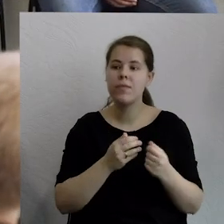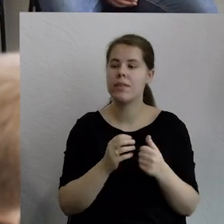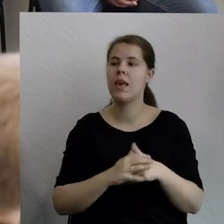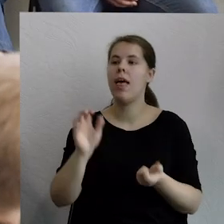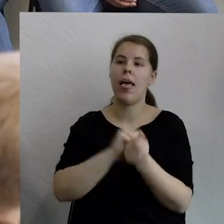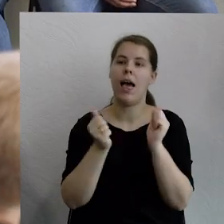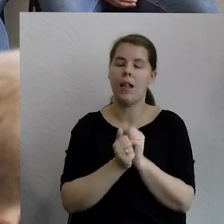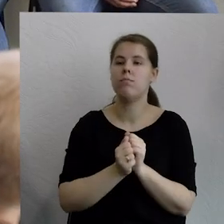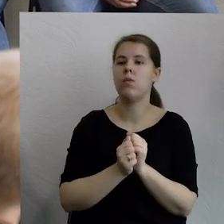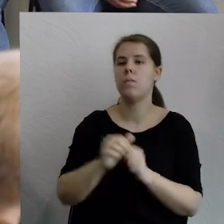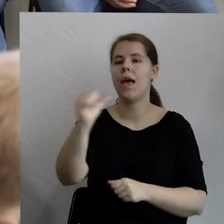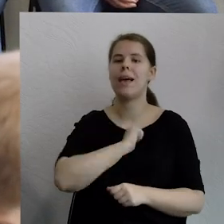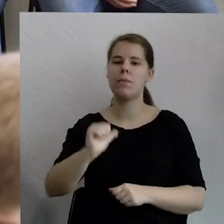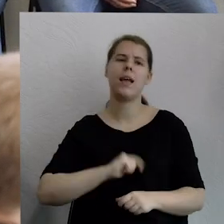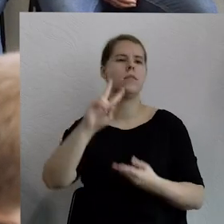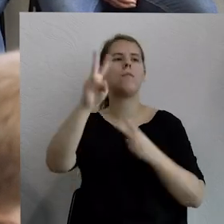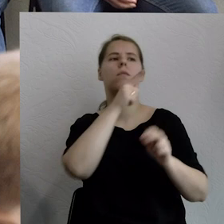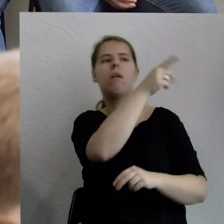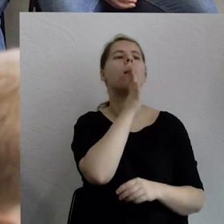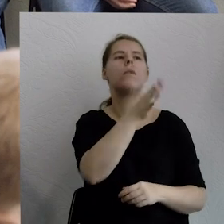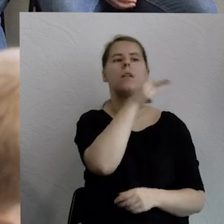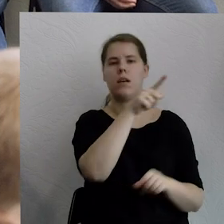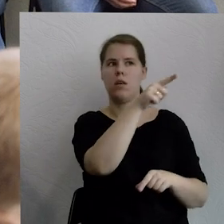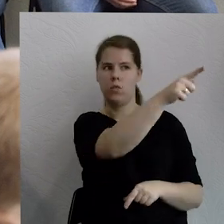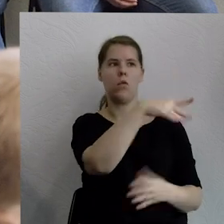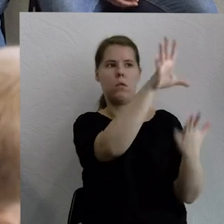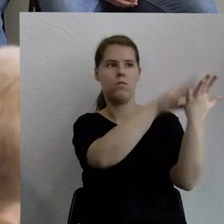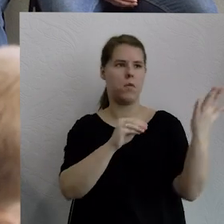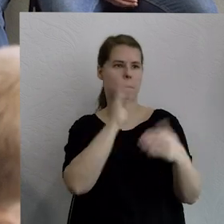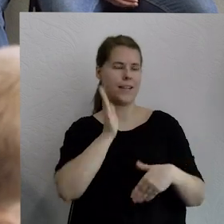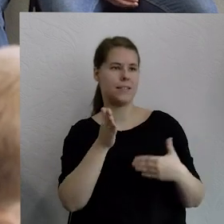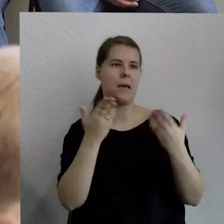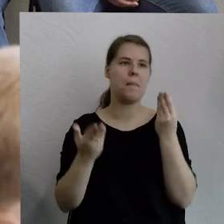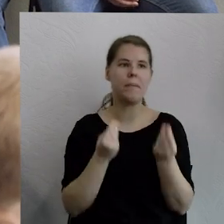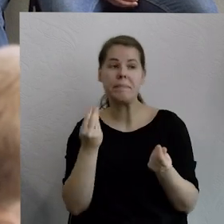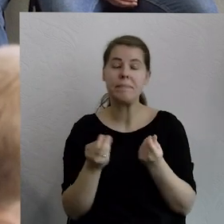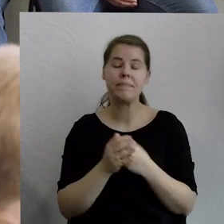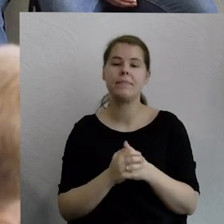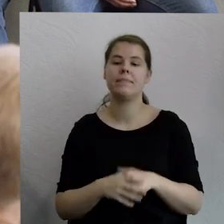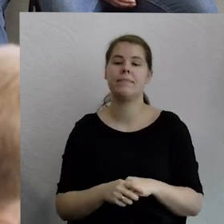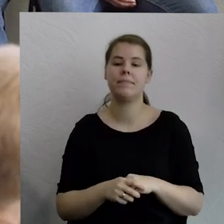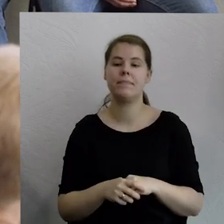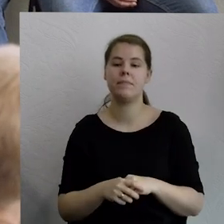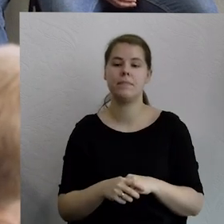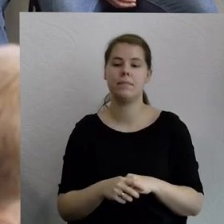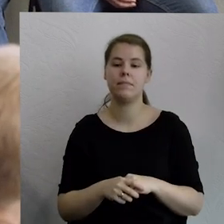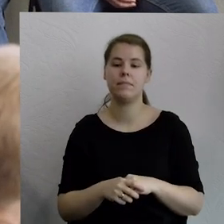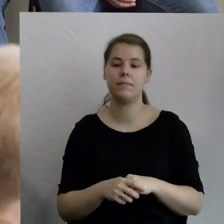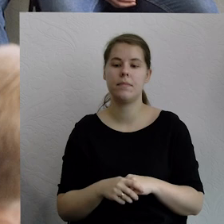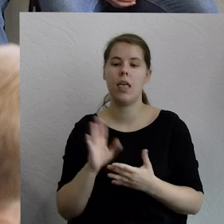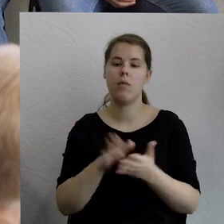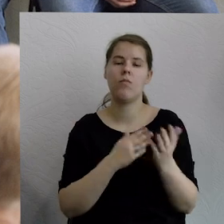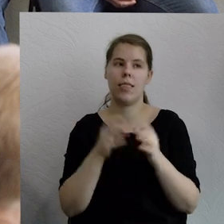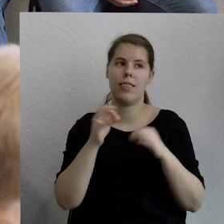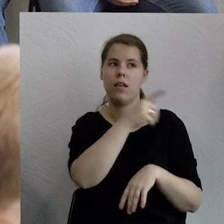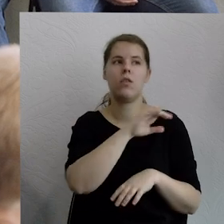hiperkapitalistycznej amerykańskiej, który też zaczyna ruszać. I to z wielkim impetem, zwłaszcza teraz za Joe